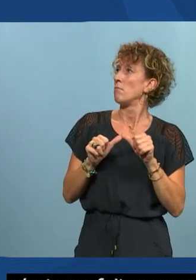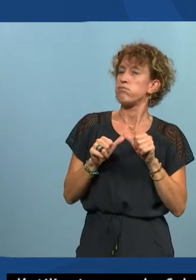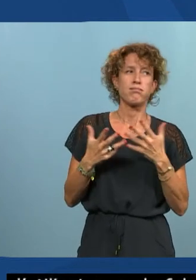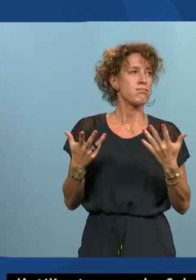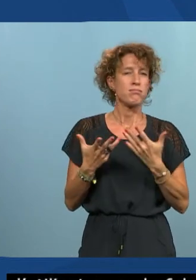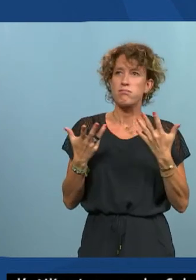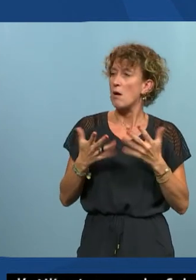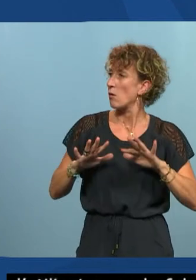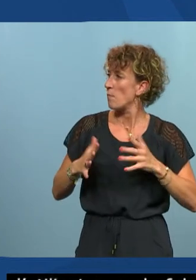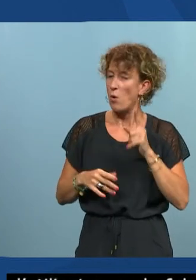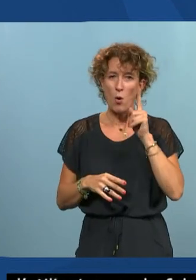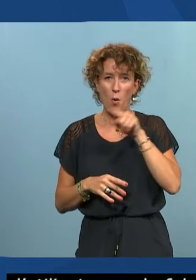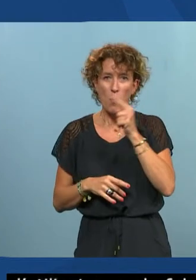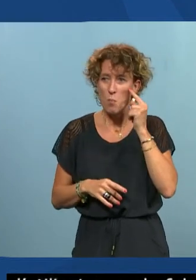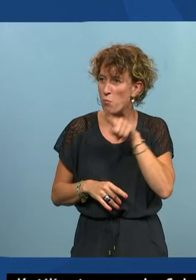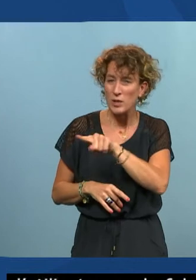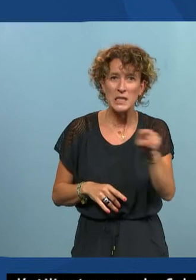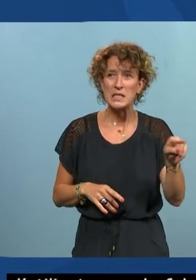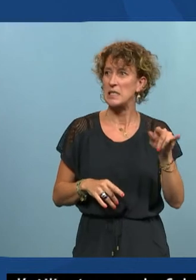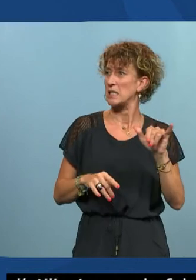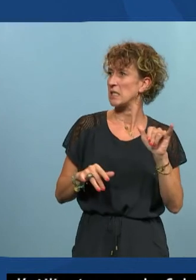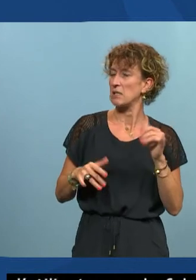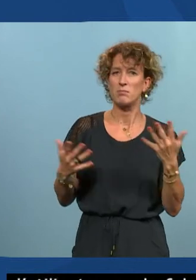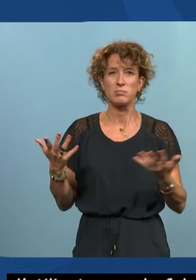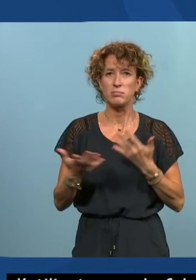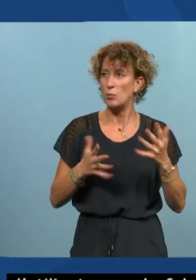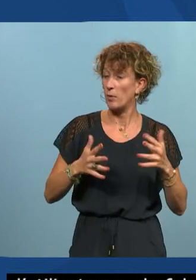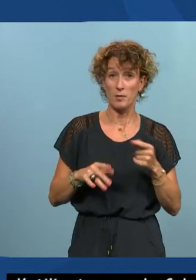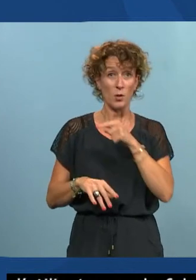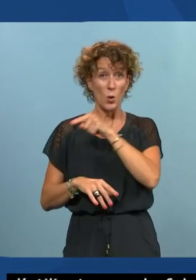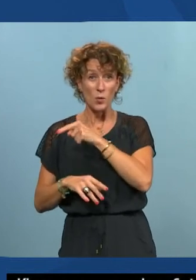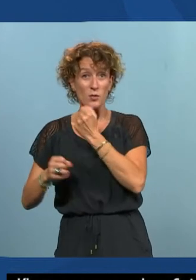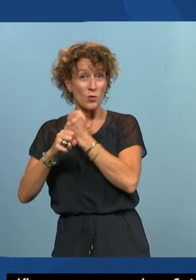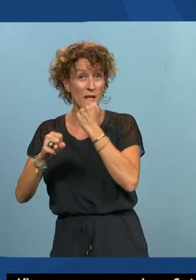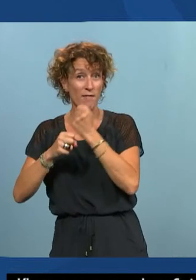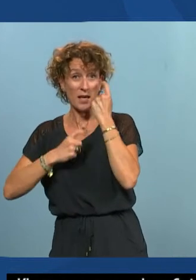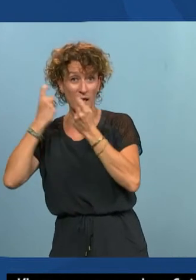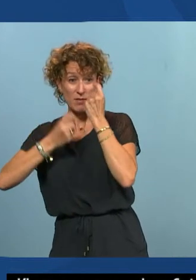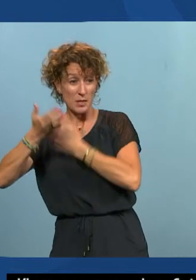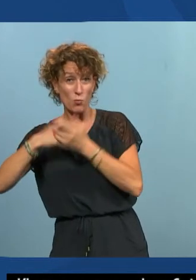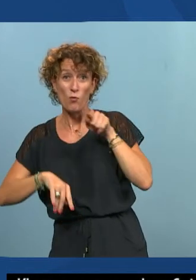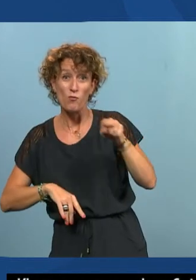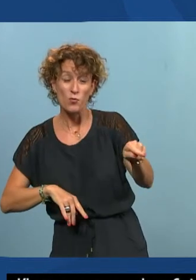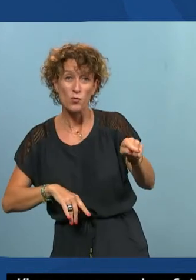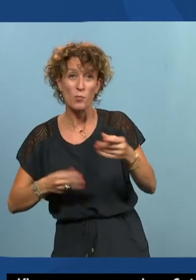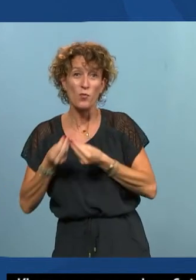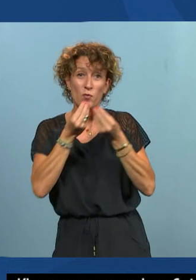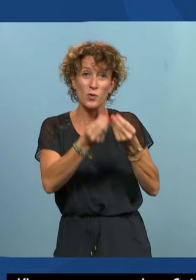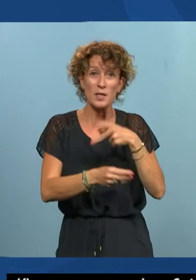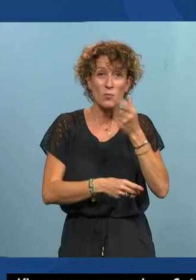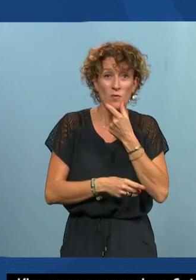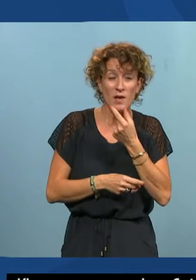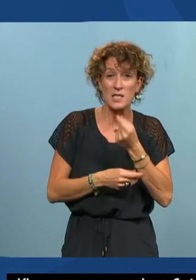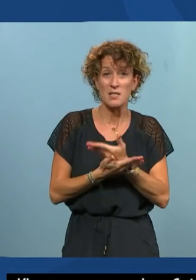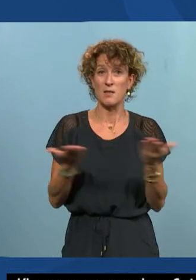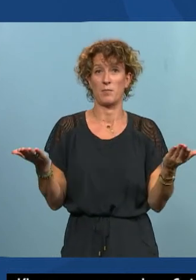pourquoi ils ont fait ces réflexions pour vous c'est la base utilisez des standards le HTML5 le CSS3